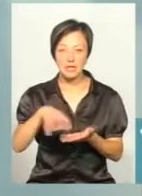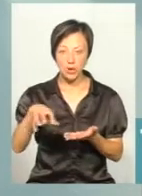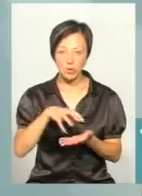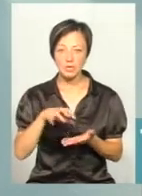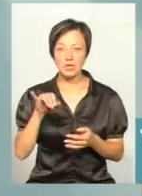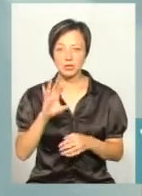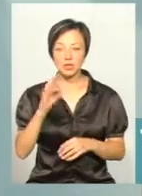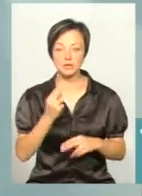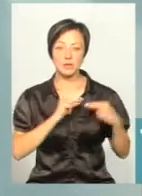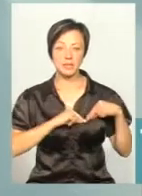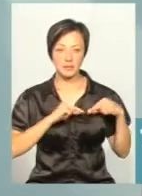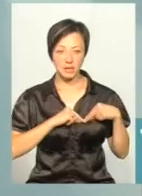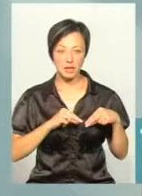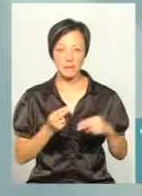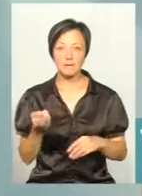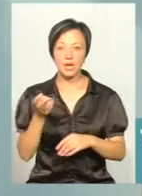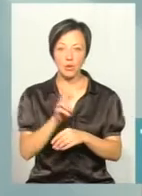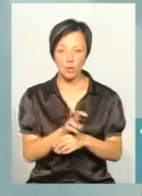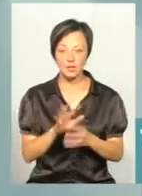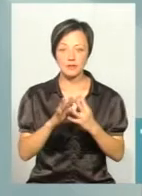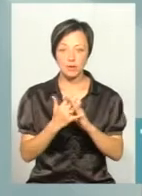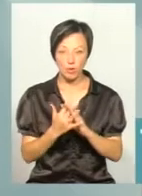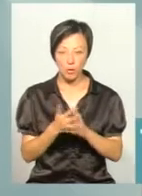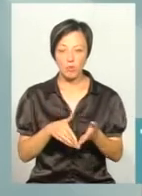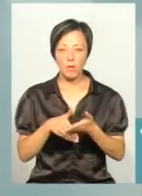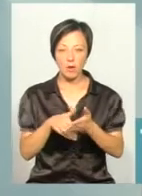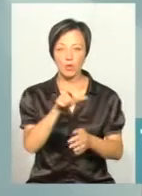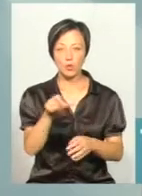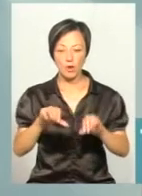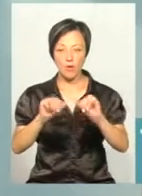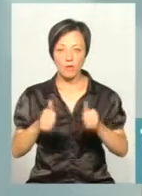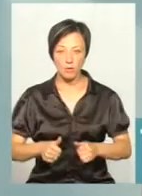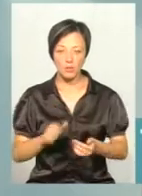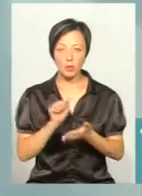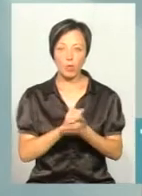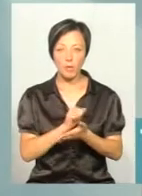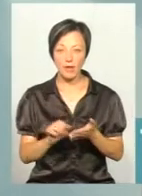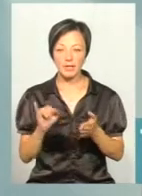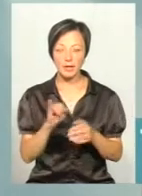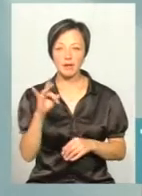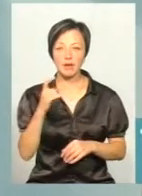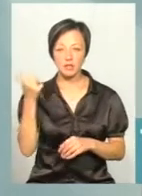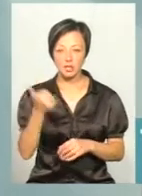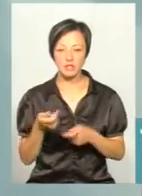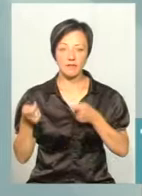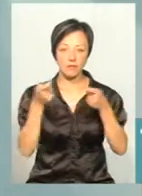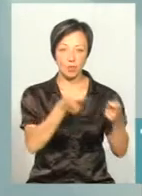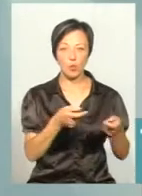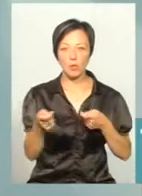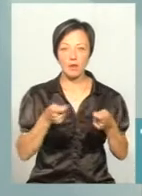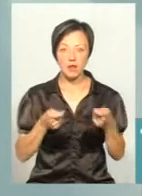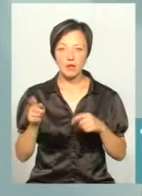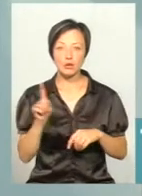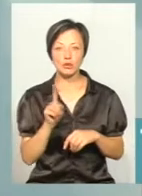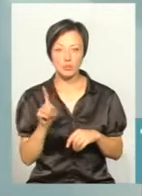соціальні працівники приходили в село, помагали людям оформити документи і раз в тиждень відвозили в управління для